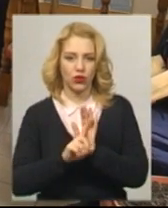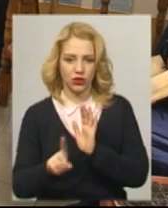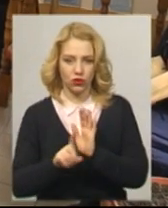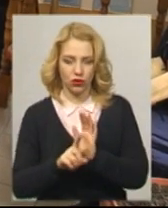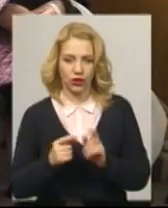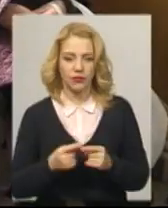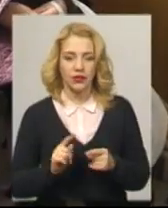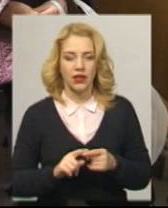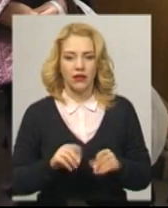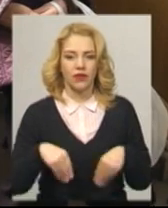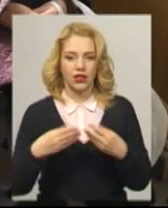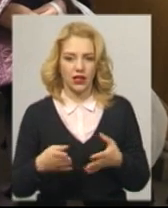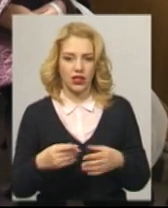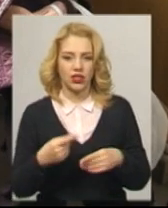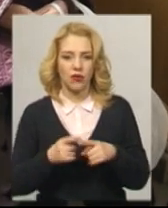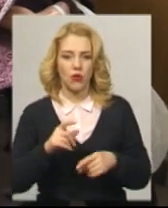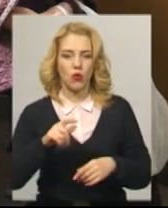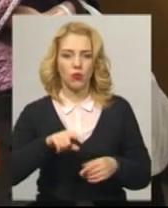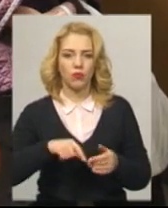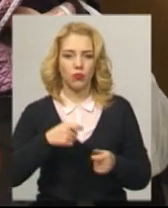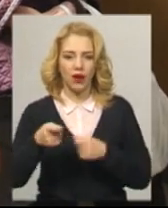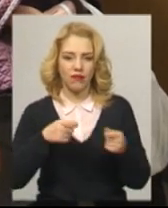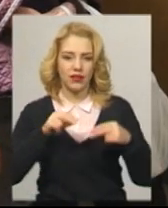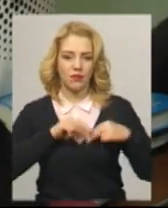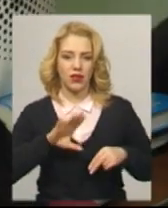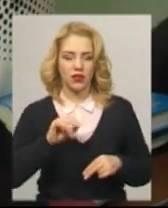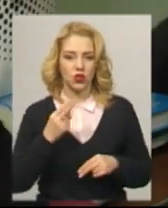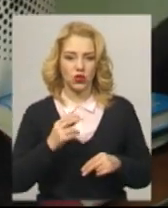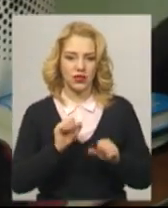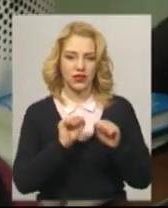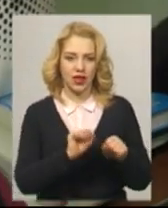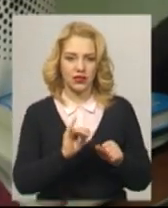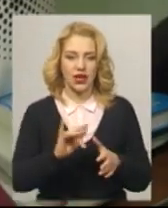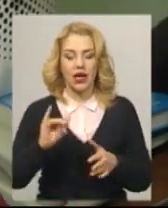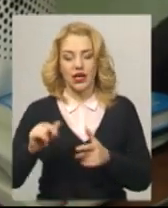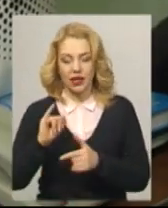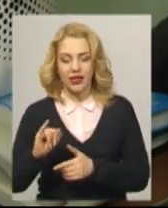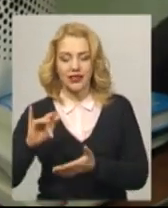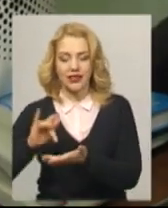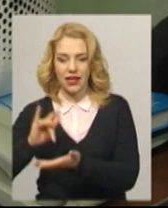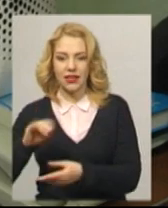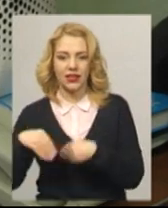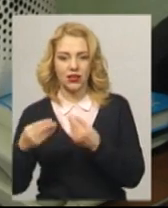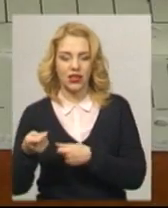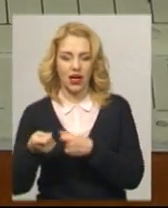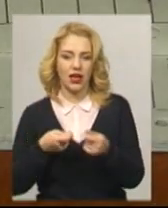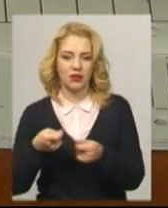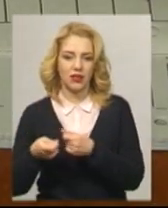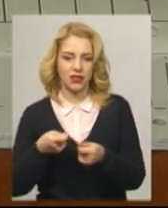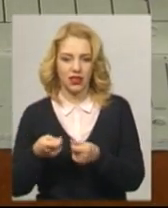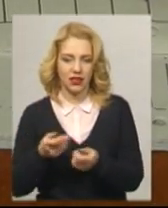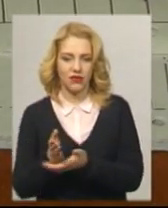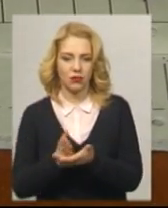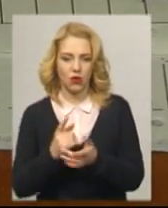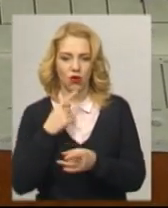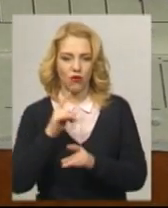Хмельницьким міським управлінням праці та соціального захисту населення та Центром надання адміністративних послуг, говорить начальник відділу